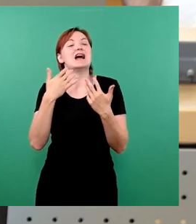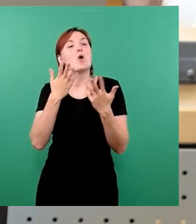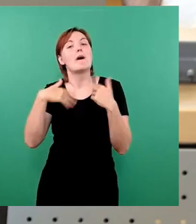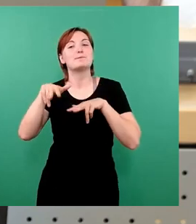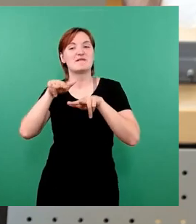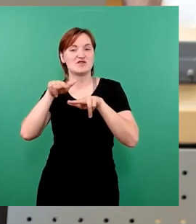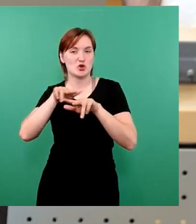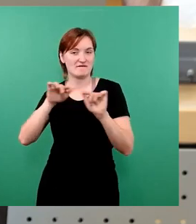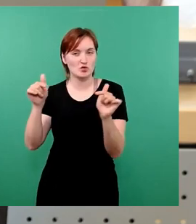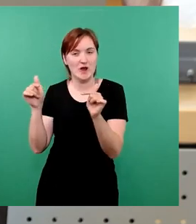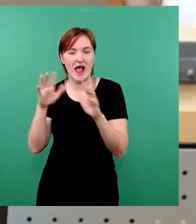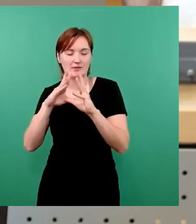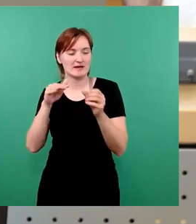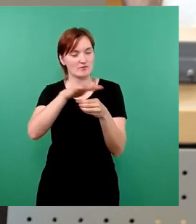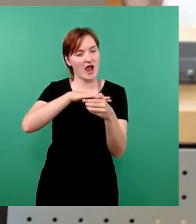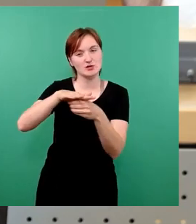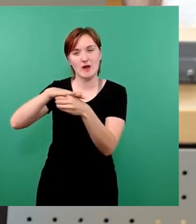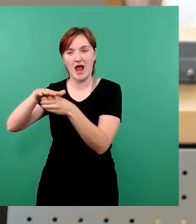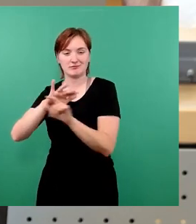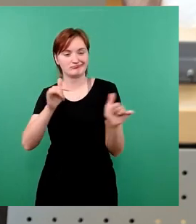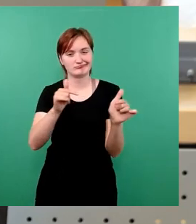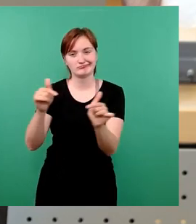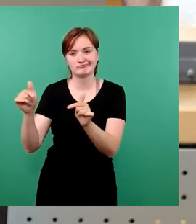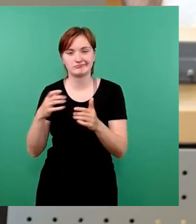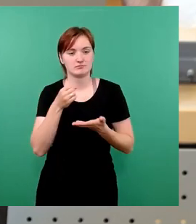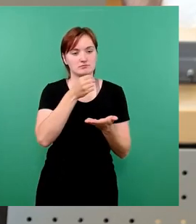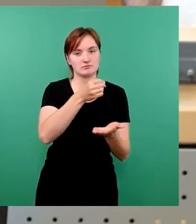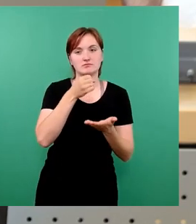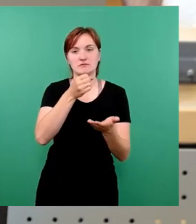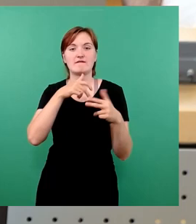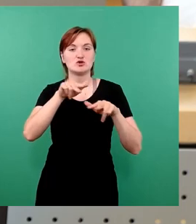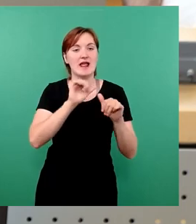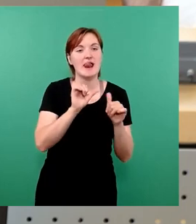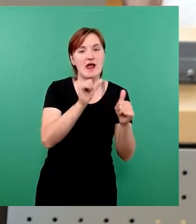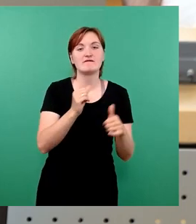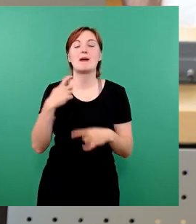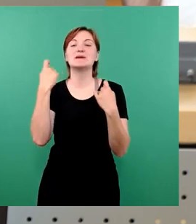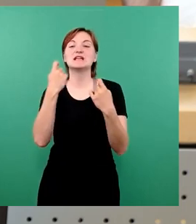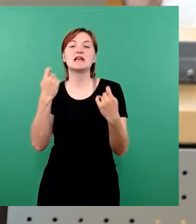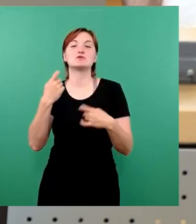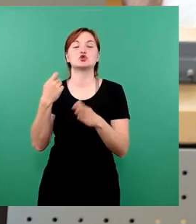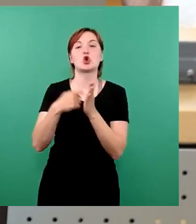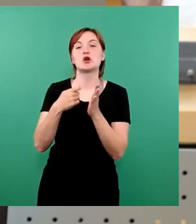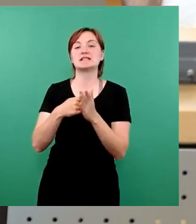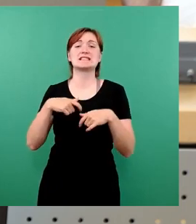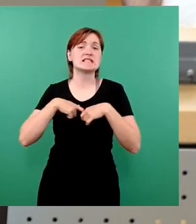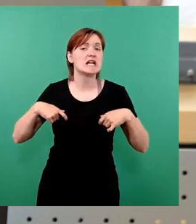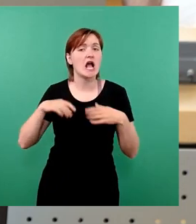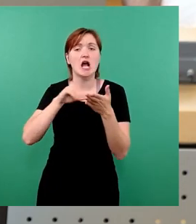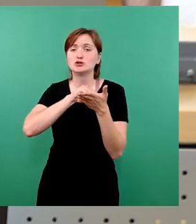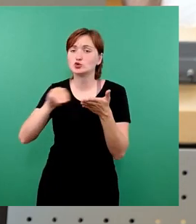einzelner Bereiche wirtschaftlicher Hilfen, Betriebskosten für die freien Träger im EBIT-Kita, Amt für Schulen,